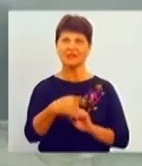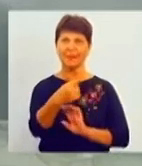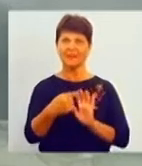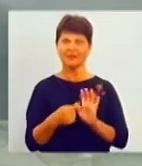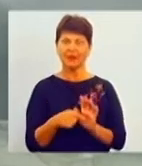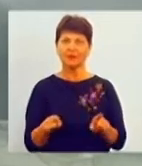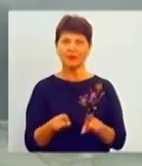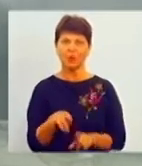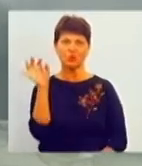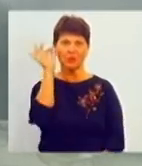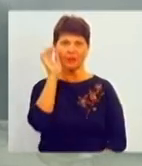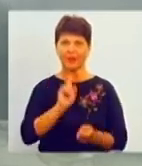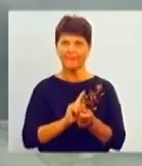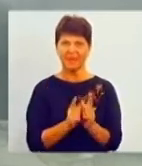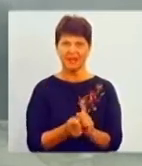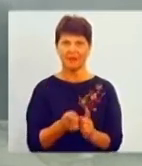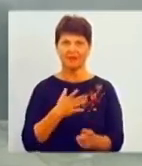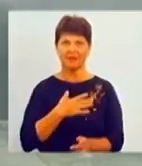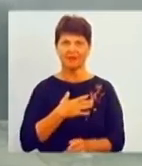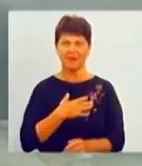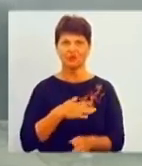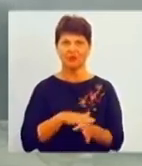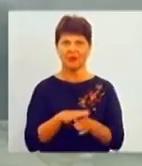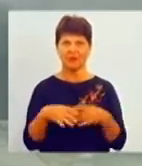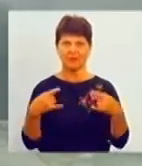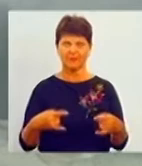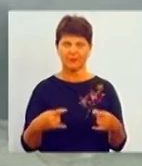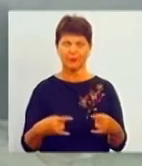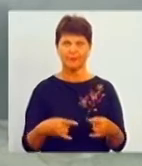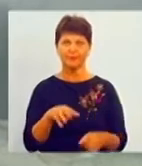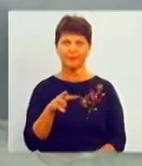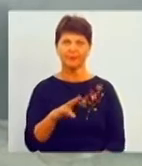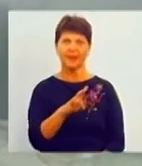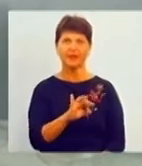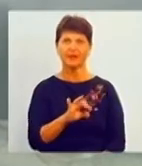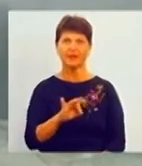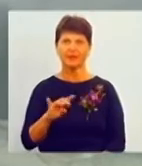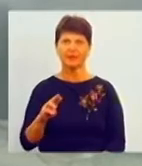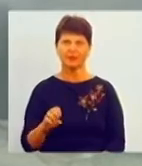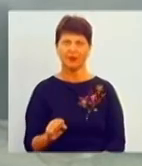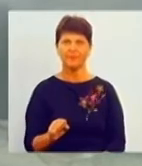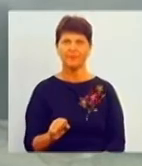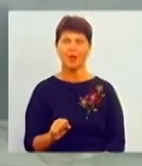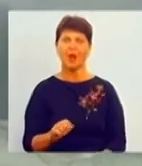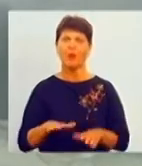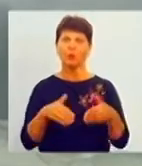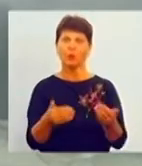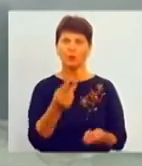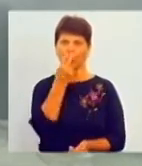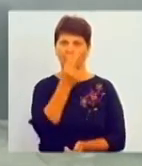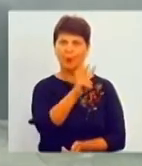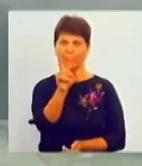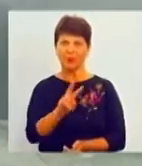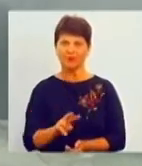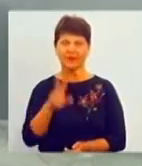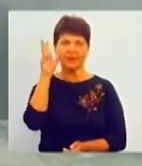нагадаю, що сурдопереклад нашу ефіру здійснює Марина Нікітіна. І пропоную подивитися певні